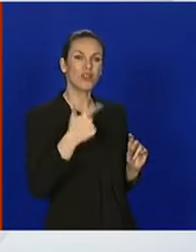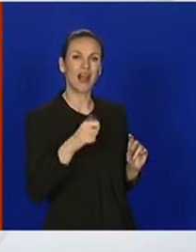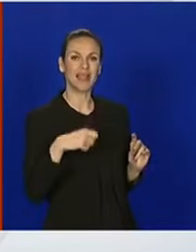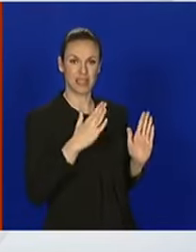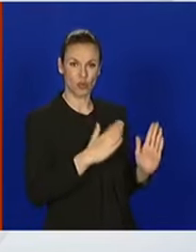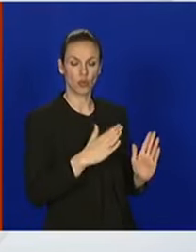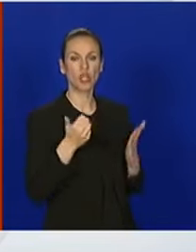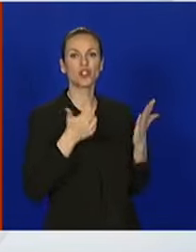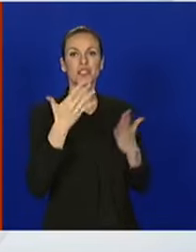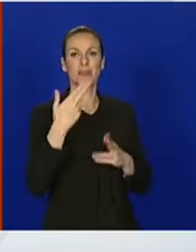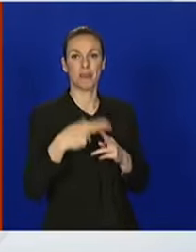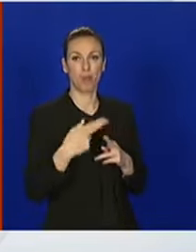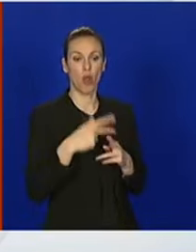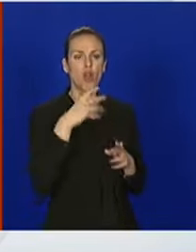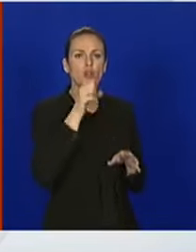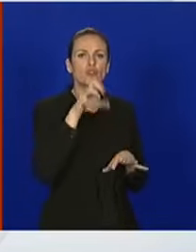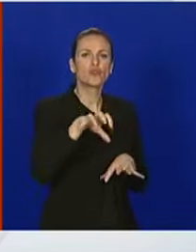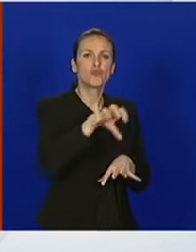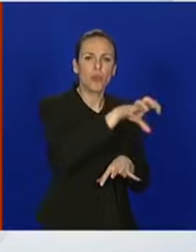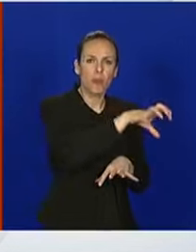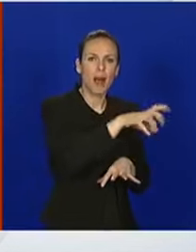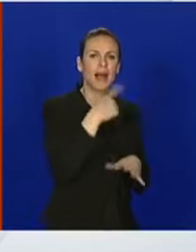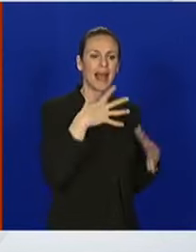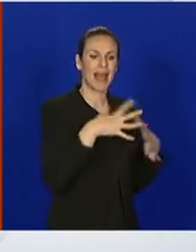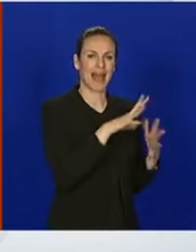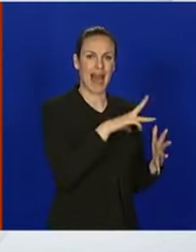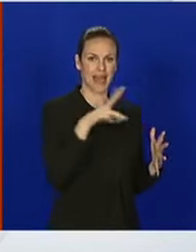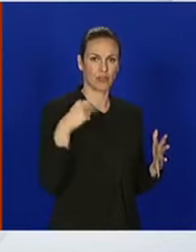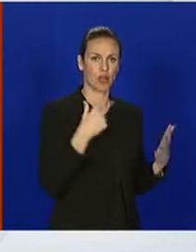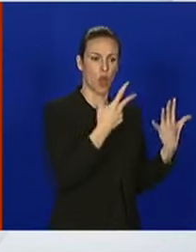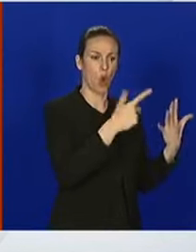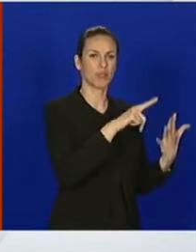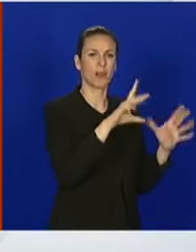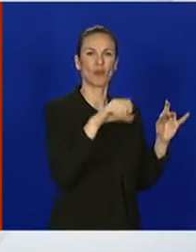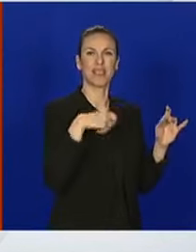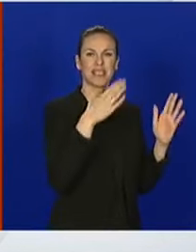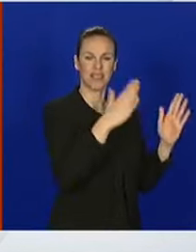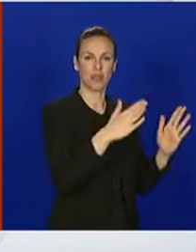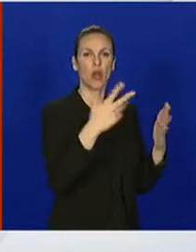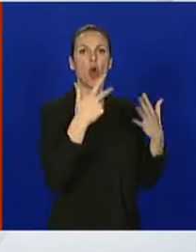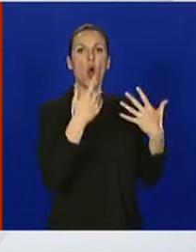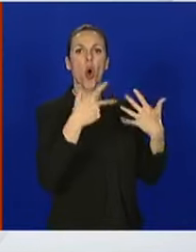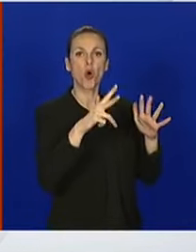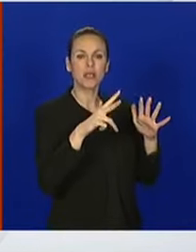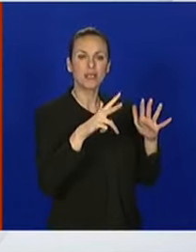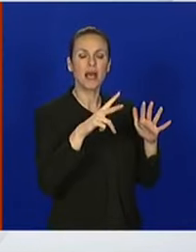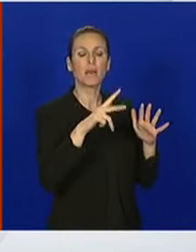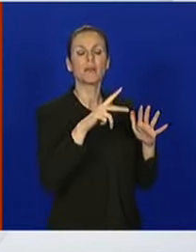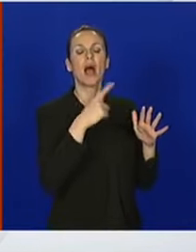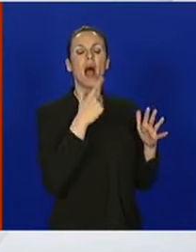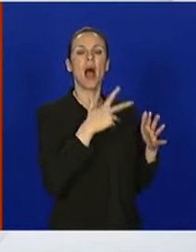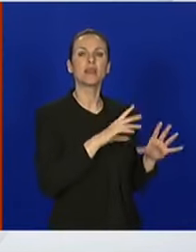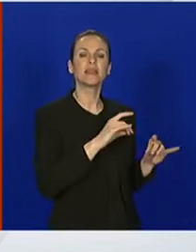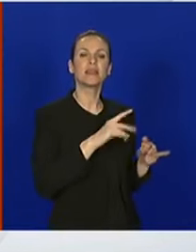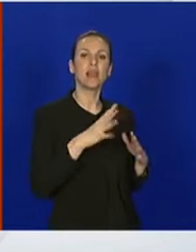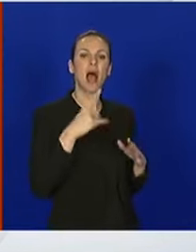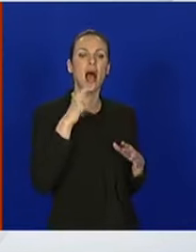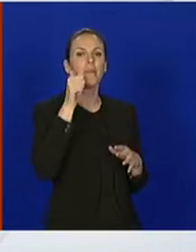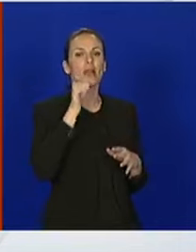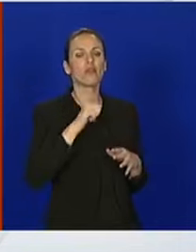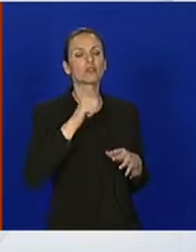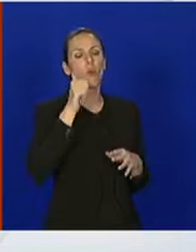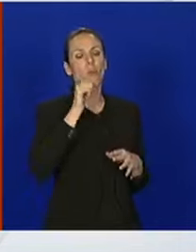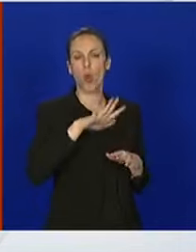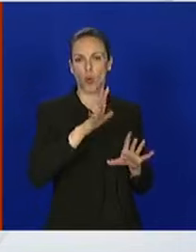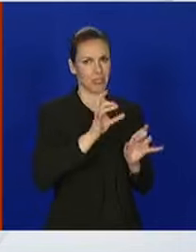godina. Po županijama je to grad Zagreb 8 do 10 godina, 18 od 10 do 19, u Bjelovarsko-Bilogorskoj